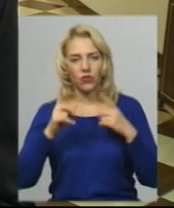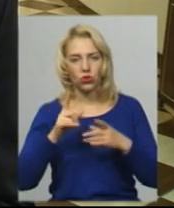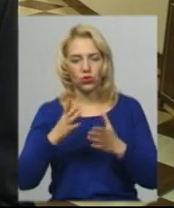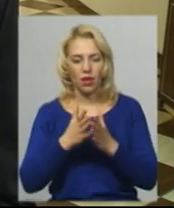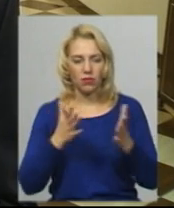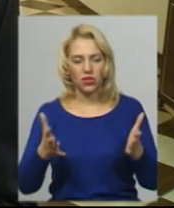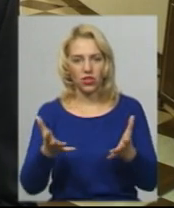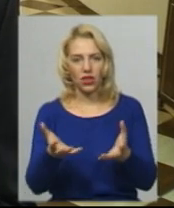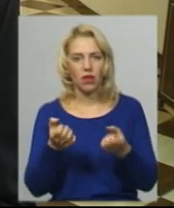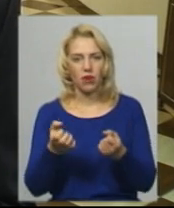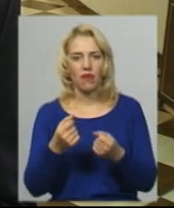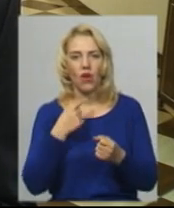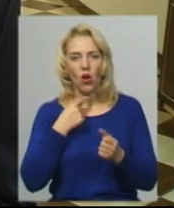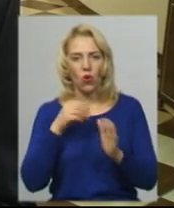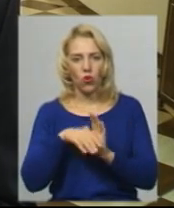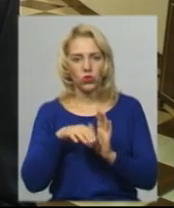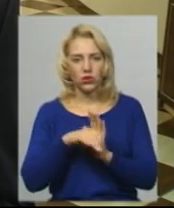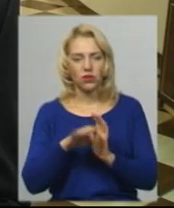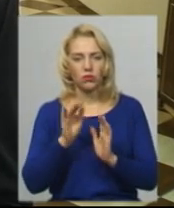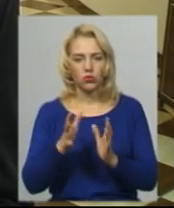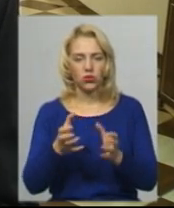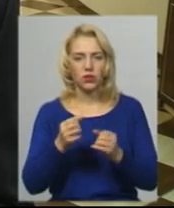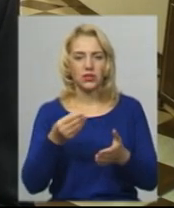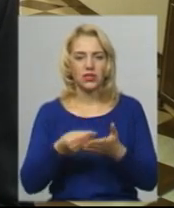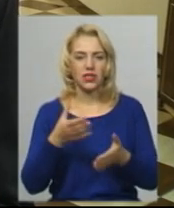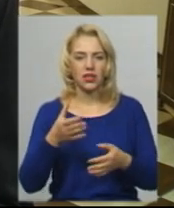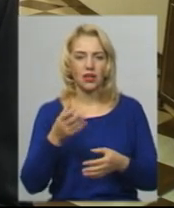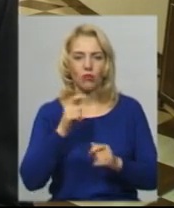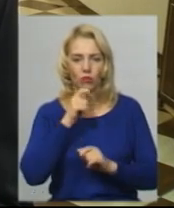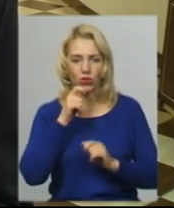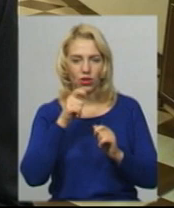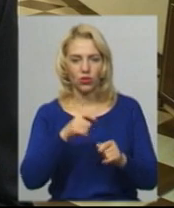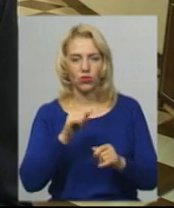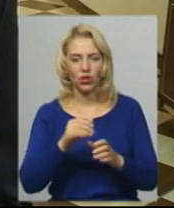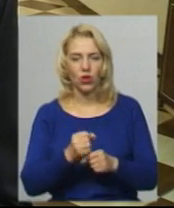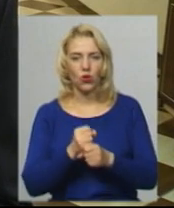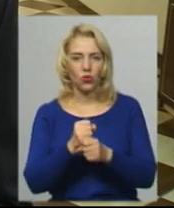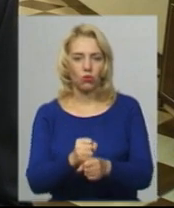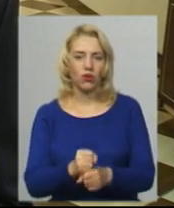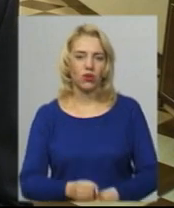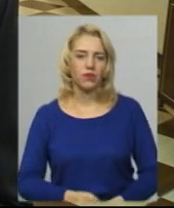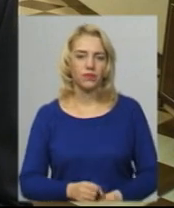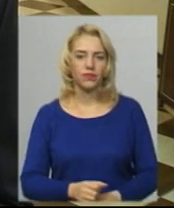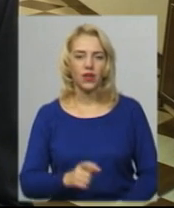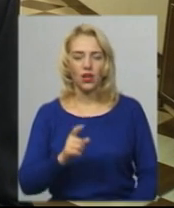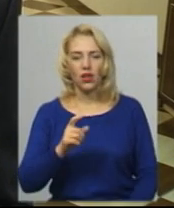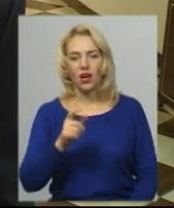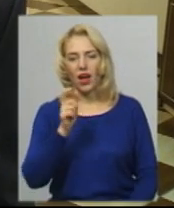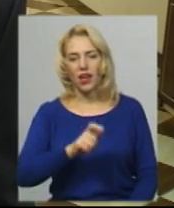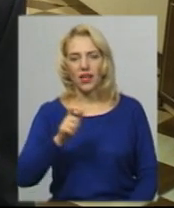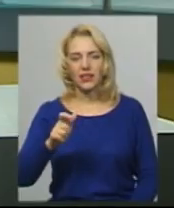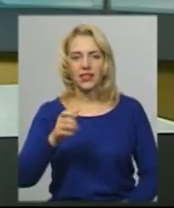найбільше голосів, отримає цінний подарунок і кубок глядацьких симпатій.